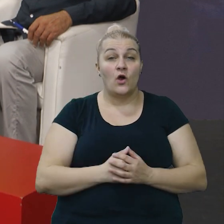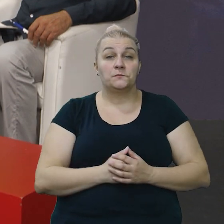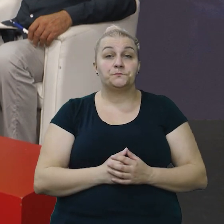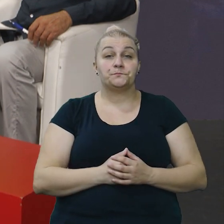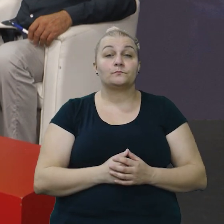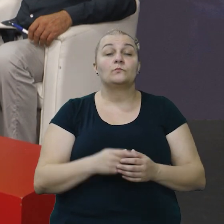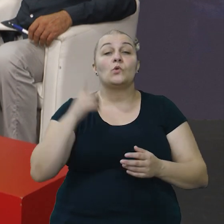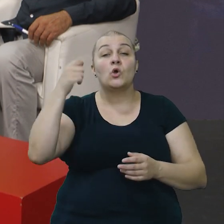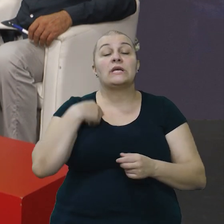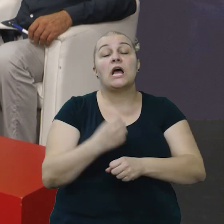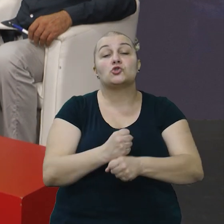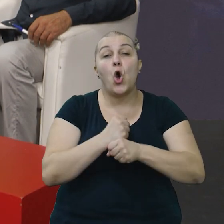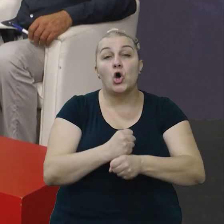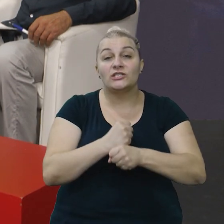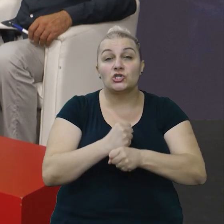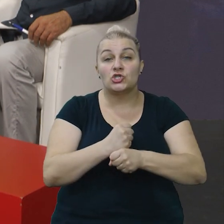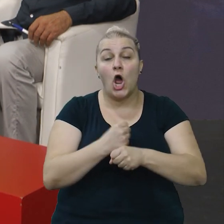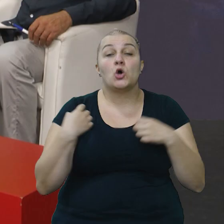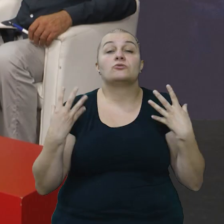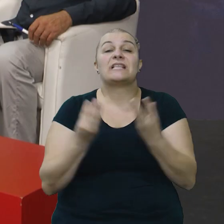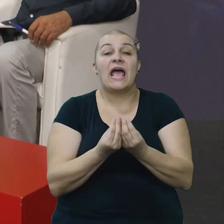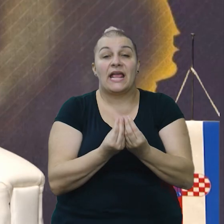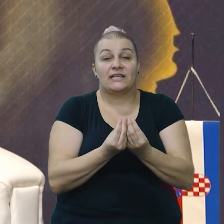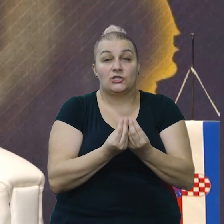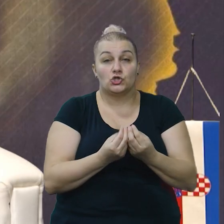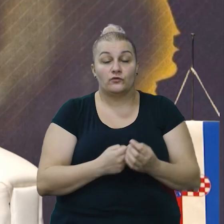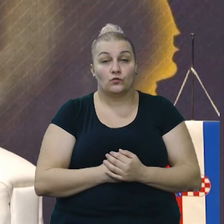Održa nas je u zajedništu.